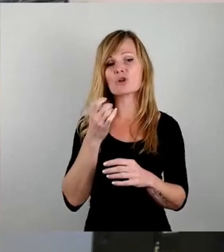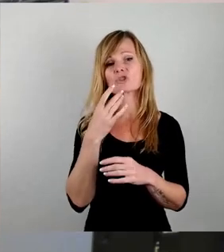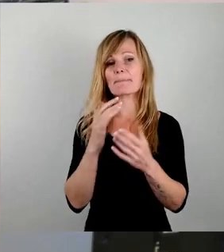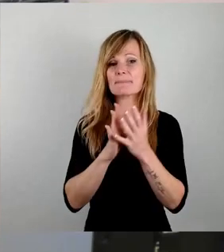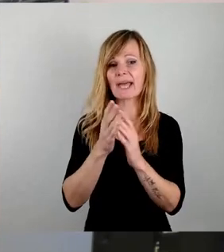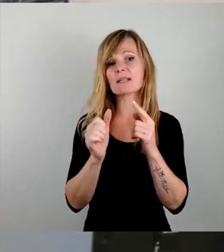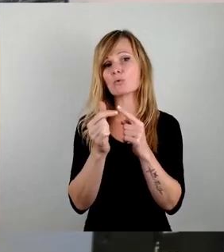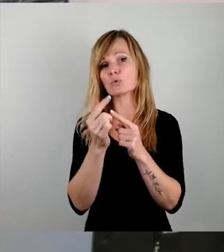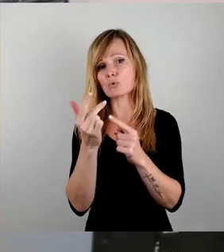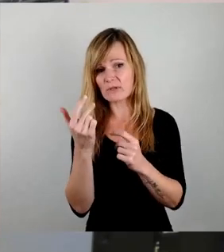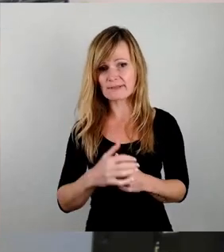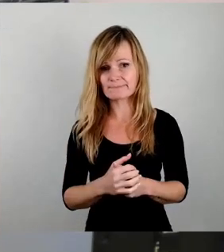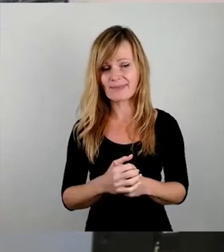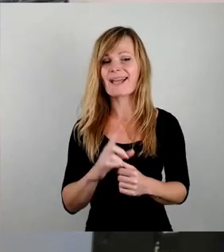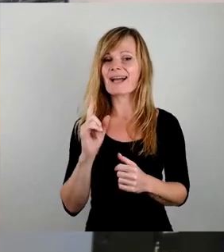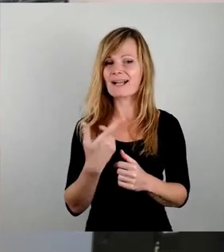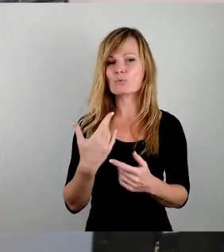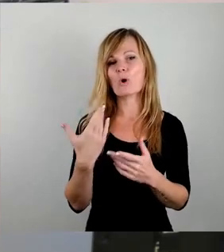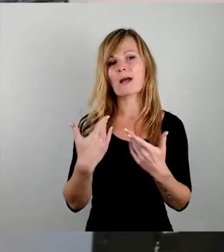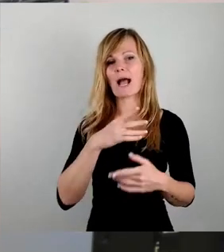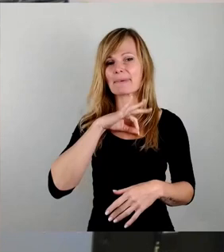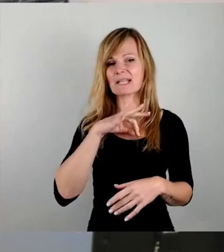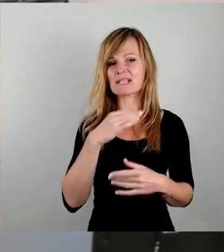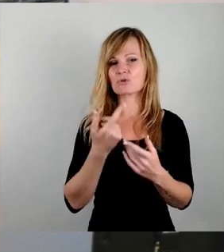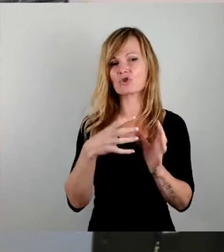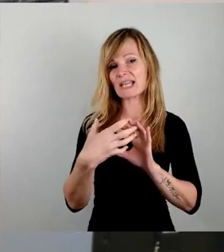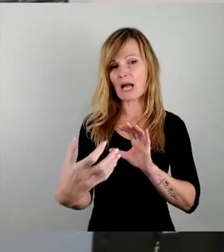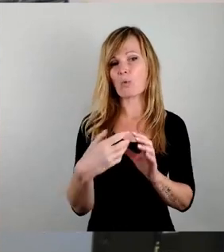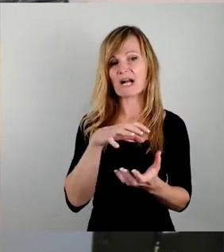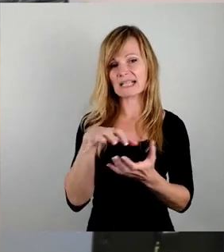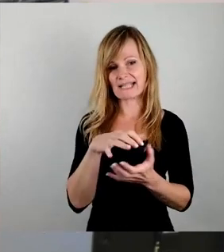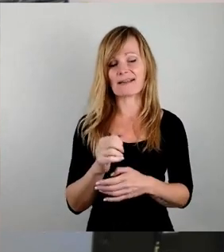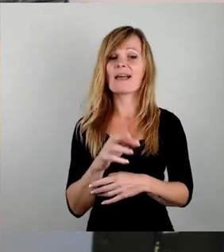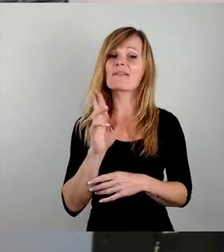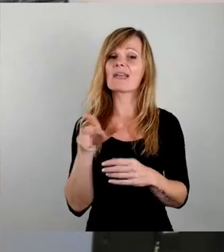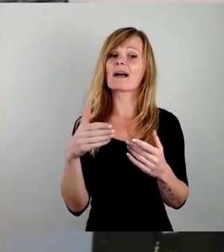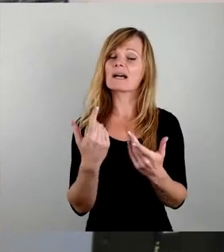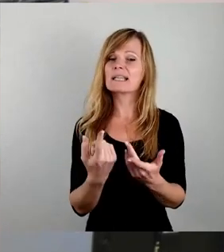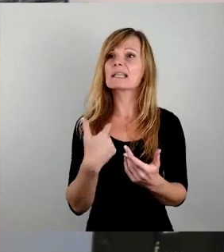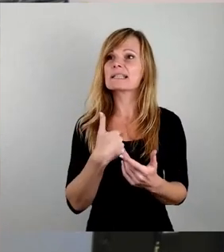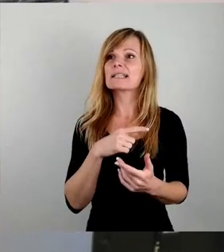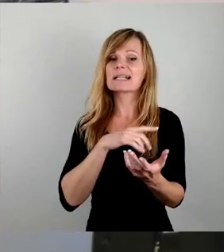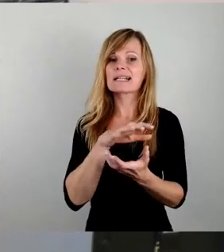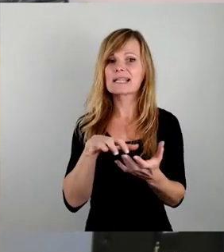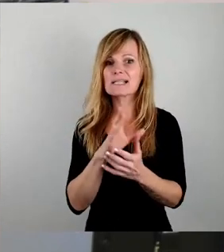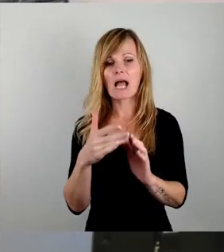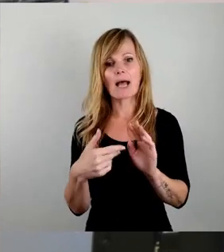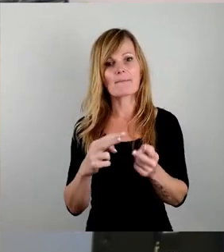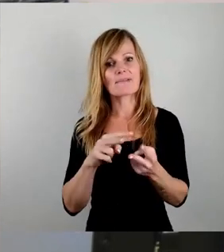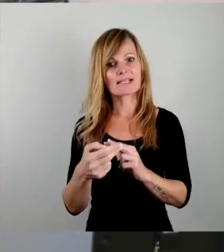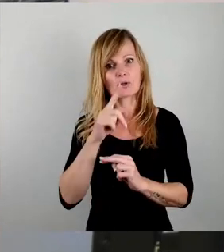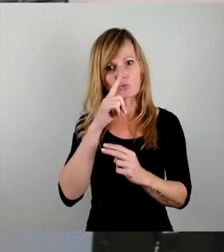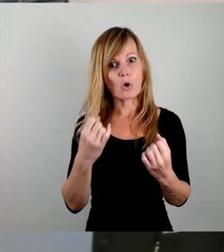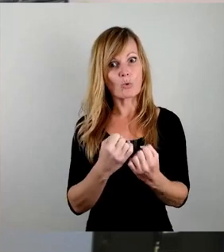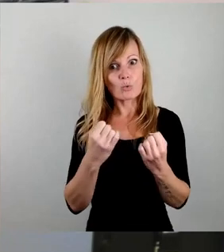also kapitalistische Dauerkrise, wer wäre ich dem Anliegen, Krisen zur Abwechslung mal nur zu üben, im